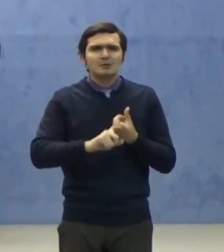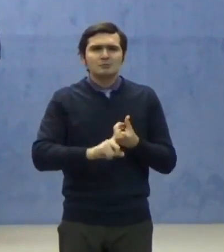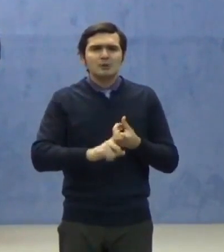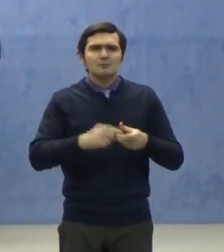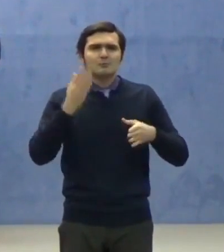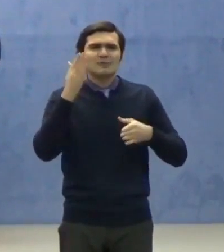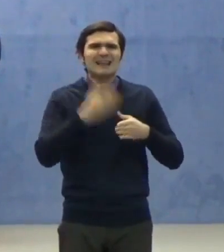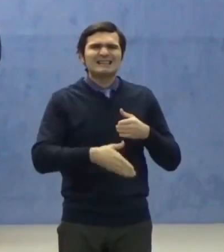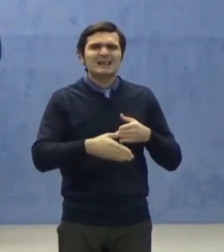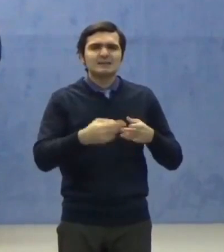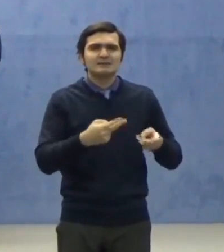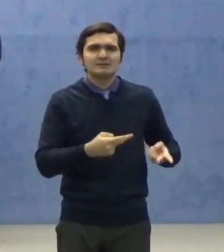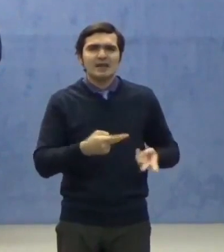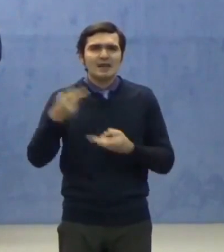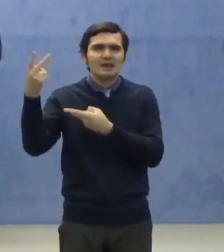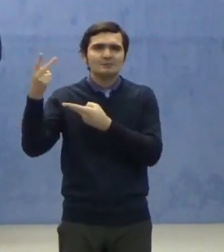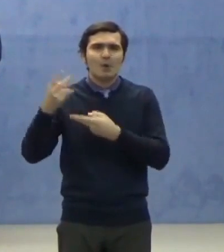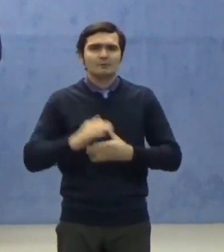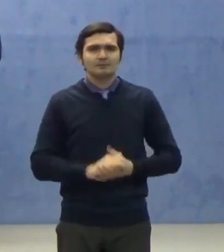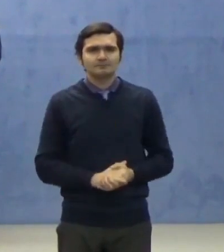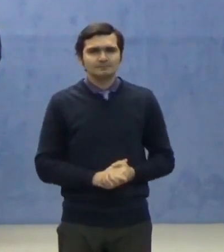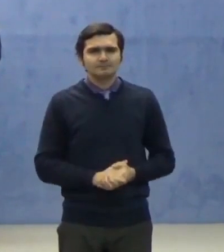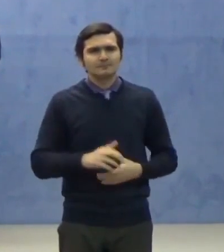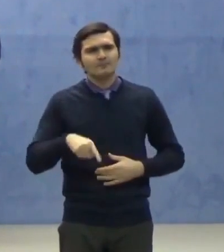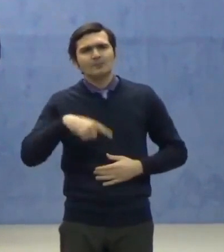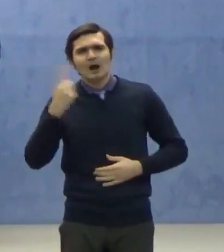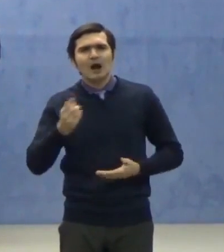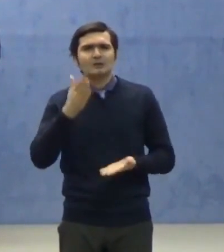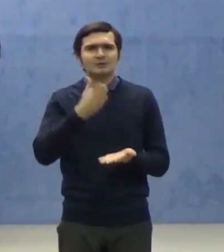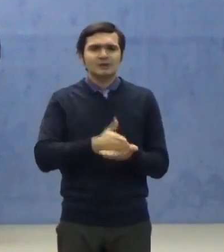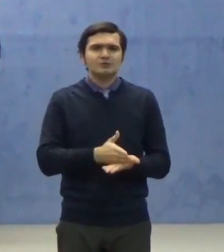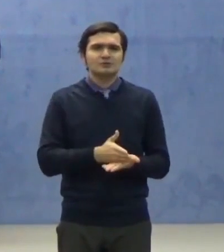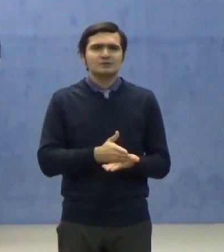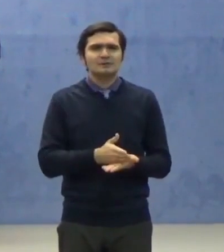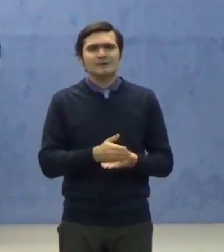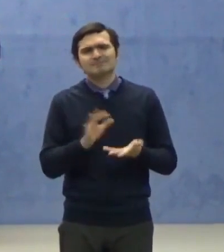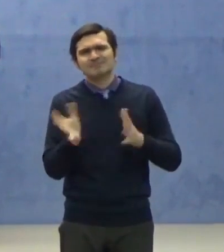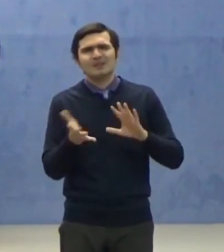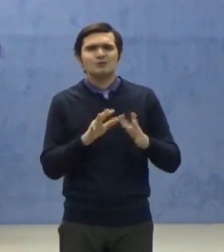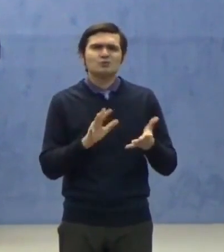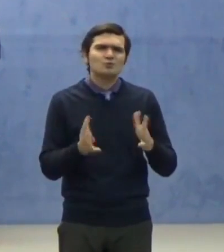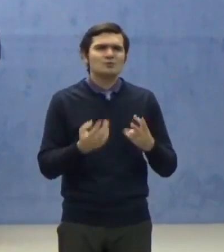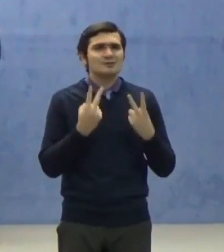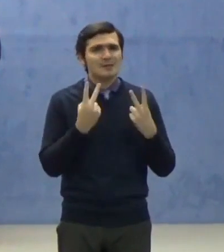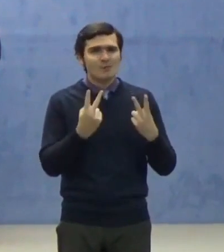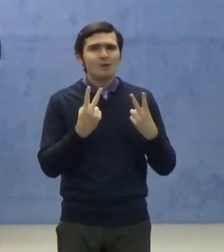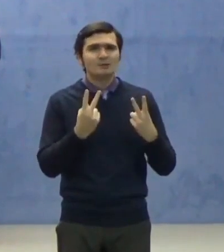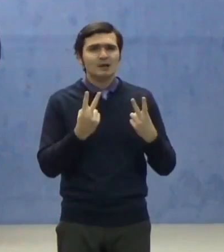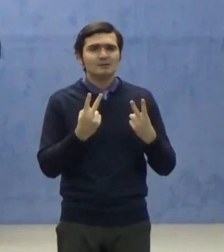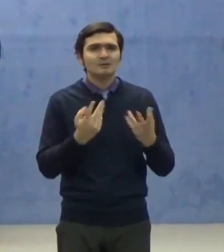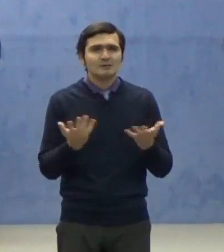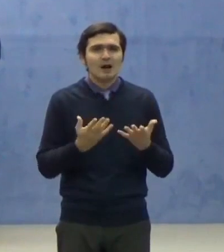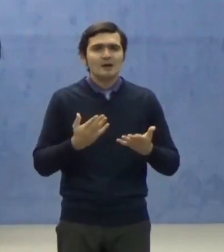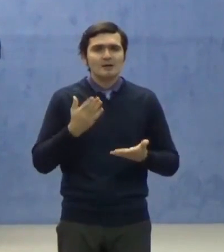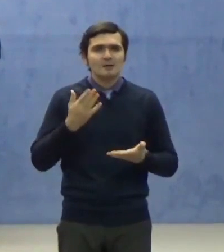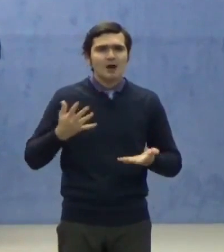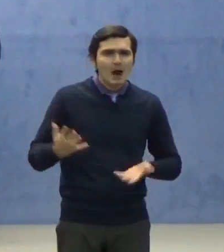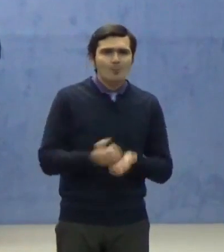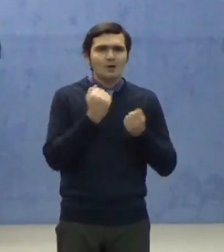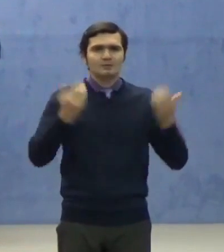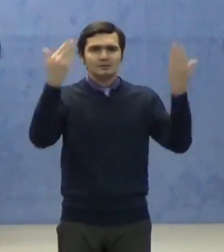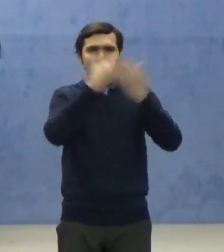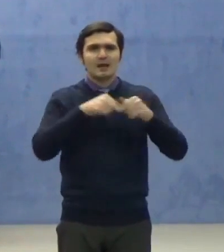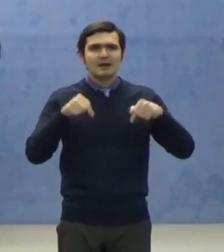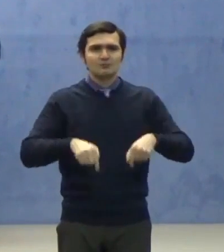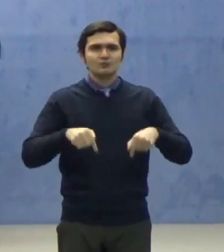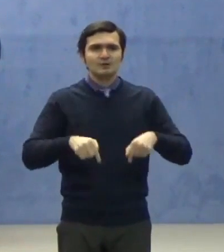export. O altă decizie destul de importantă pe care am luat-o în această